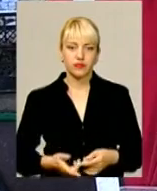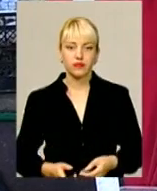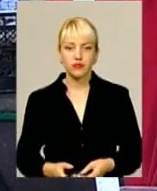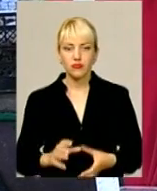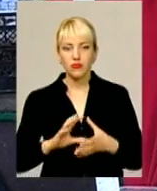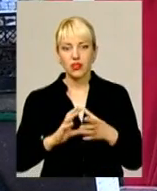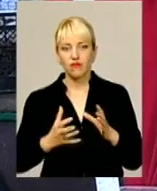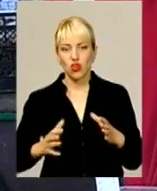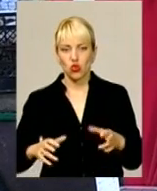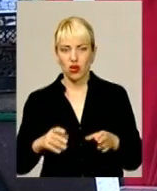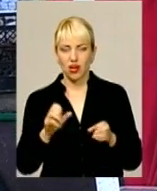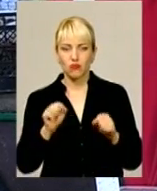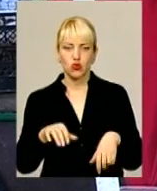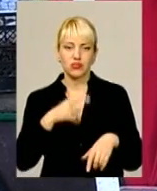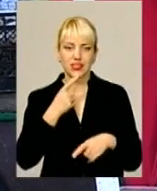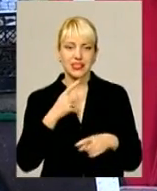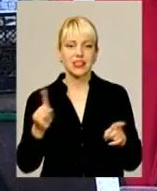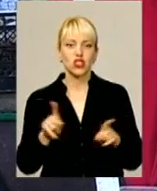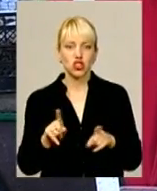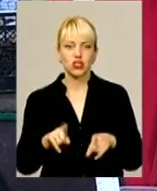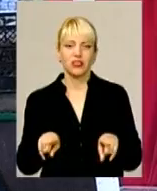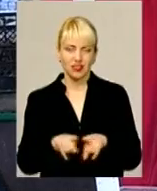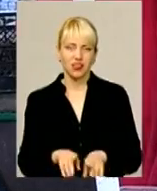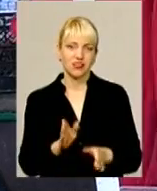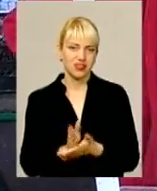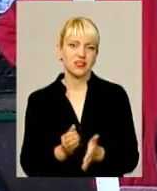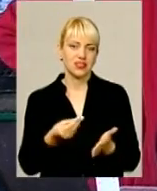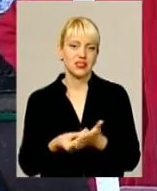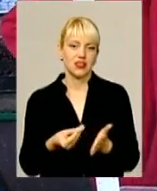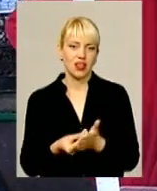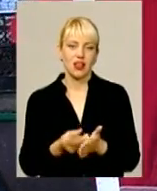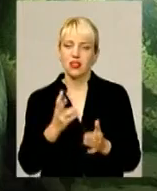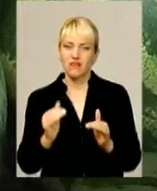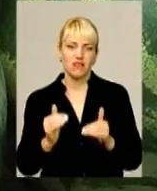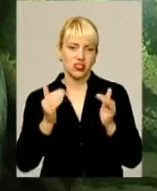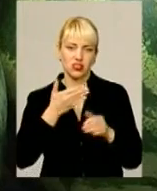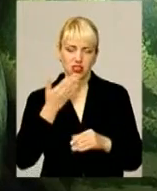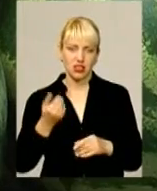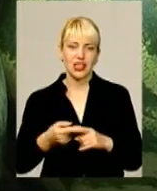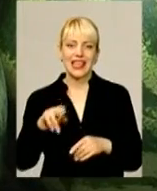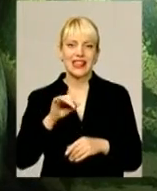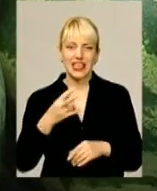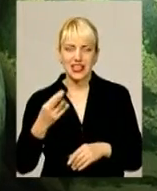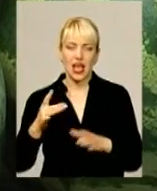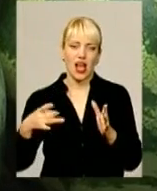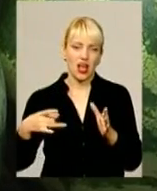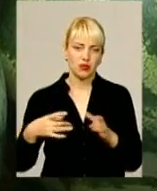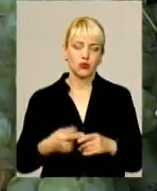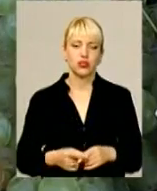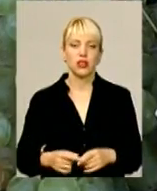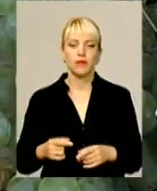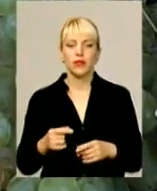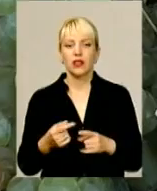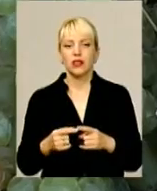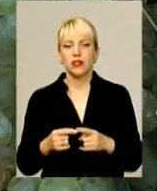року, пощі можемо сказати так, що вона така ж сама ціна, не вийшла. І на дині, і на арбуз. Буде менша